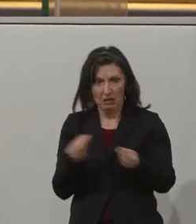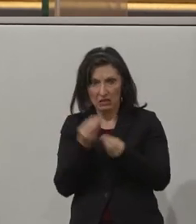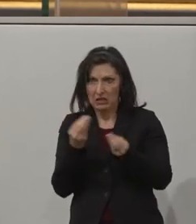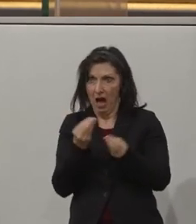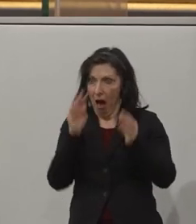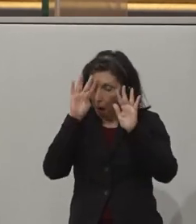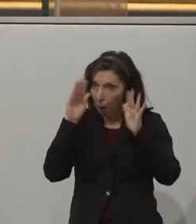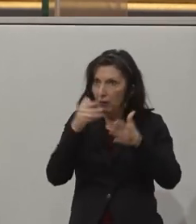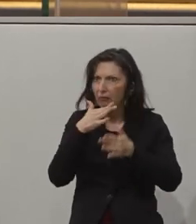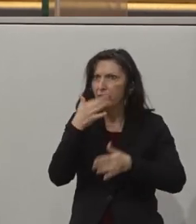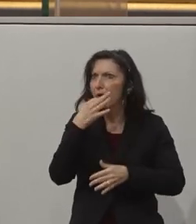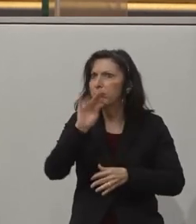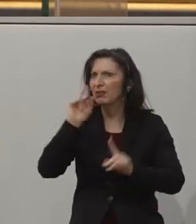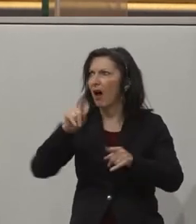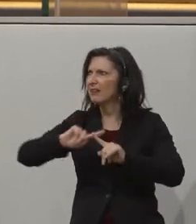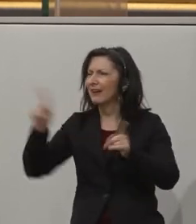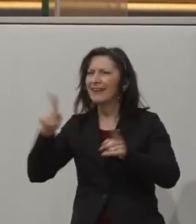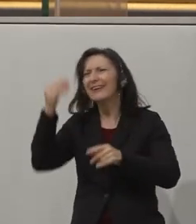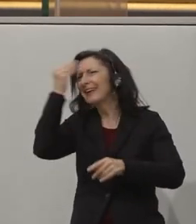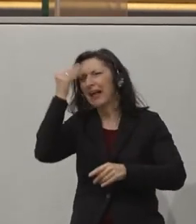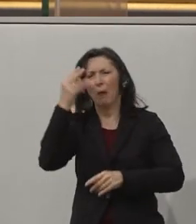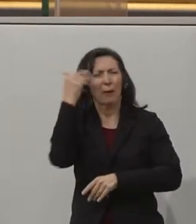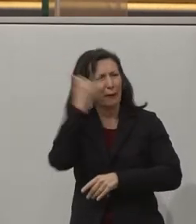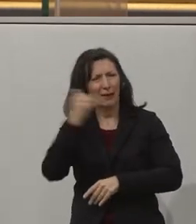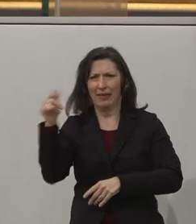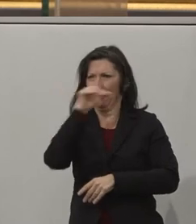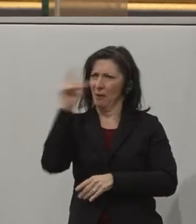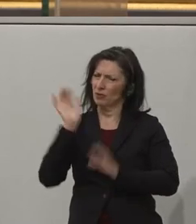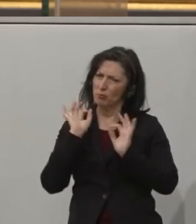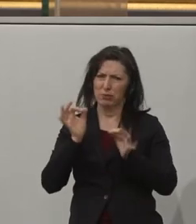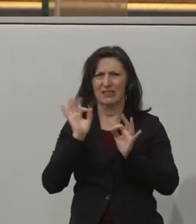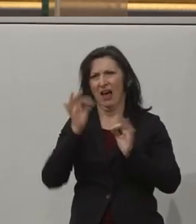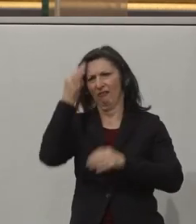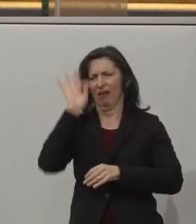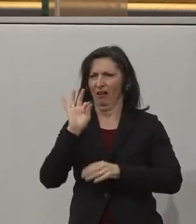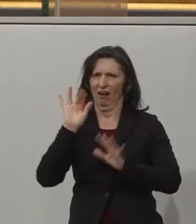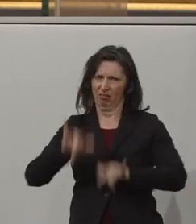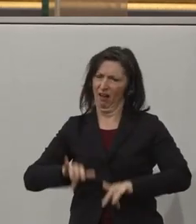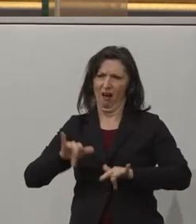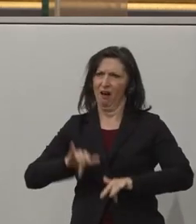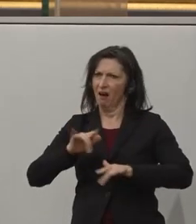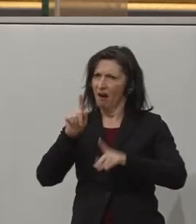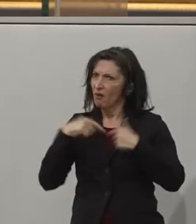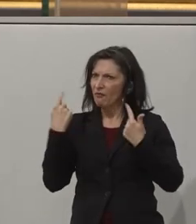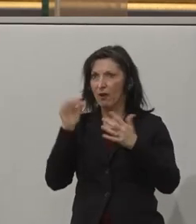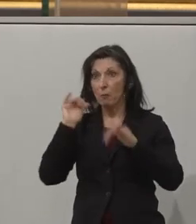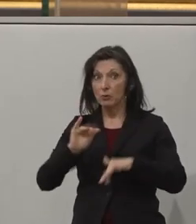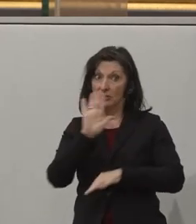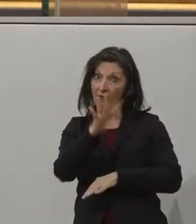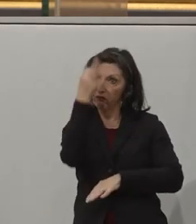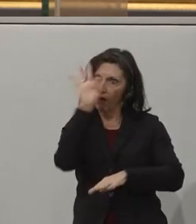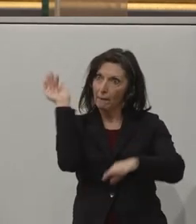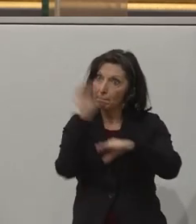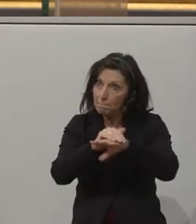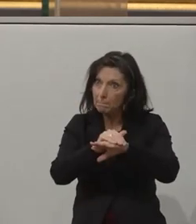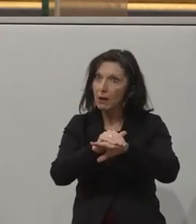wir es vielleicht können. Also ich glaube, jeder Mensch hat seine speziellen Fähigkeiten und diese müssen wir erkennen und auch fördern. Also ich glaube, das ist das, auf das wir uns auf jeden Fall